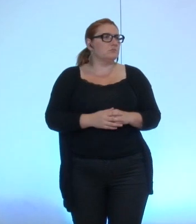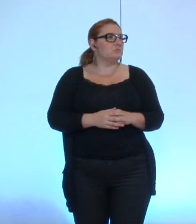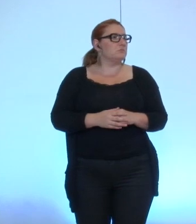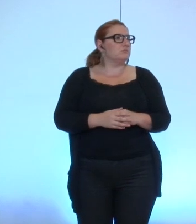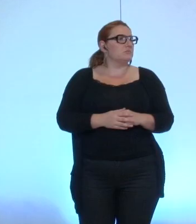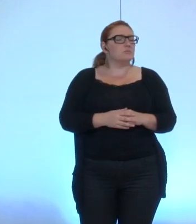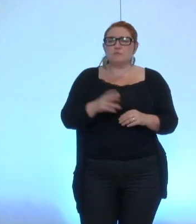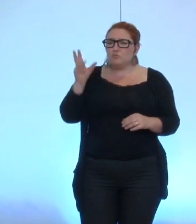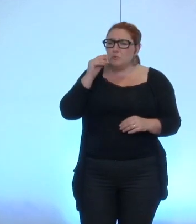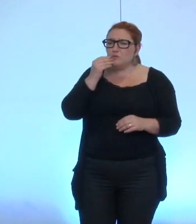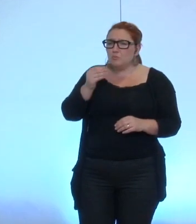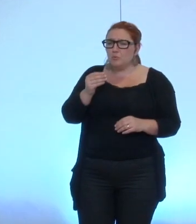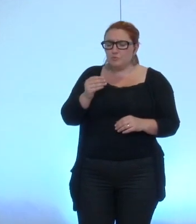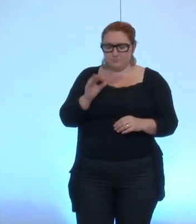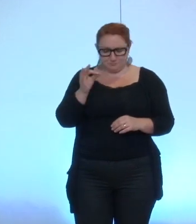vous m'entendez là ?